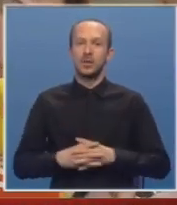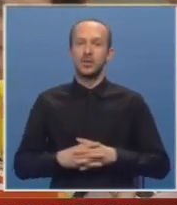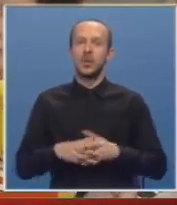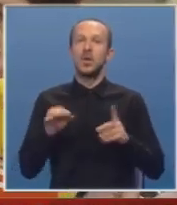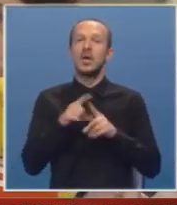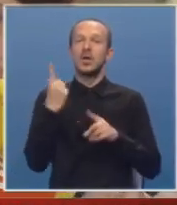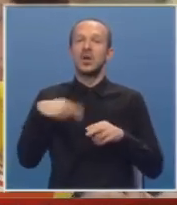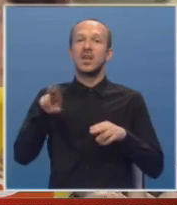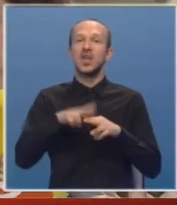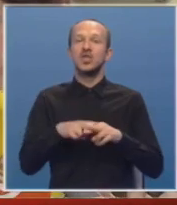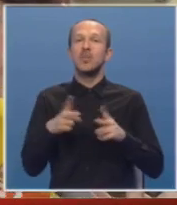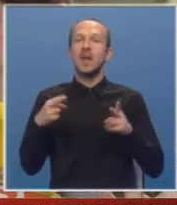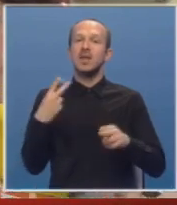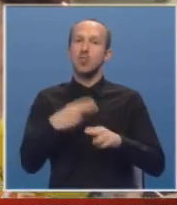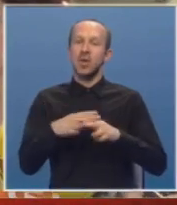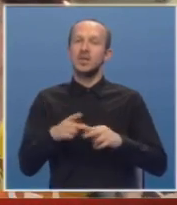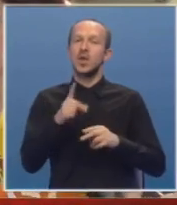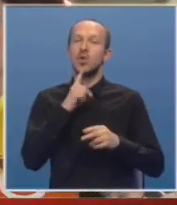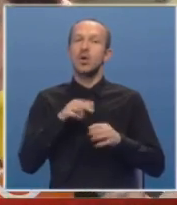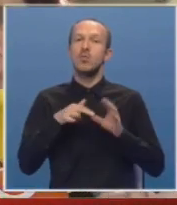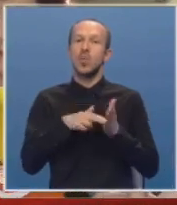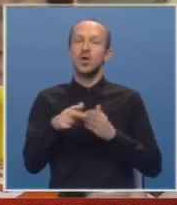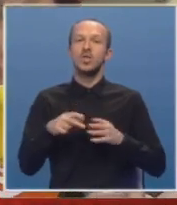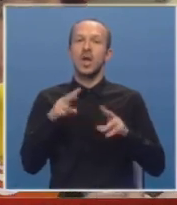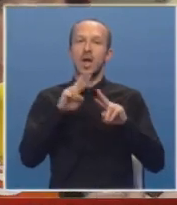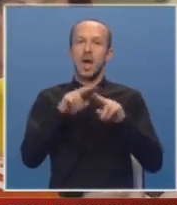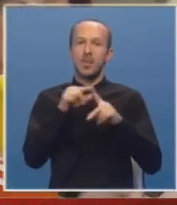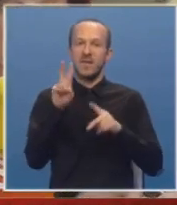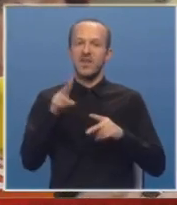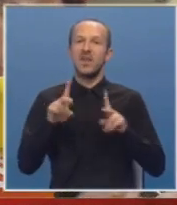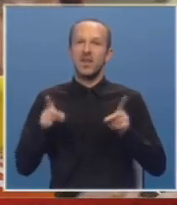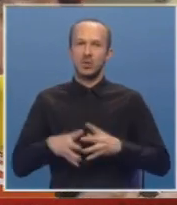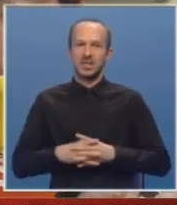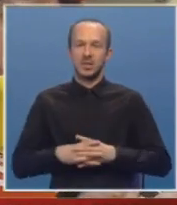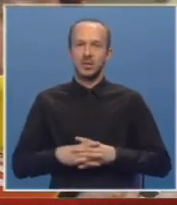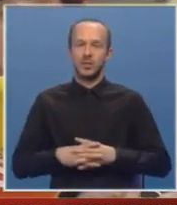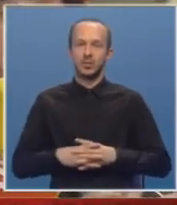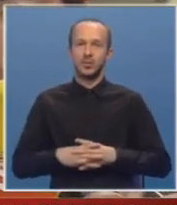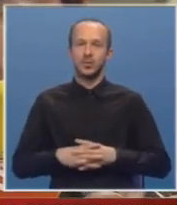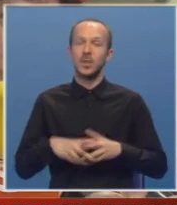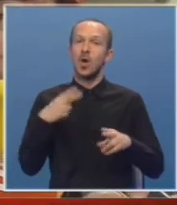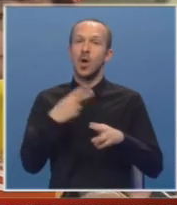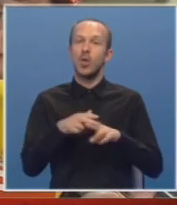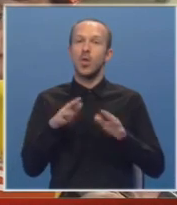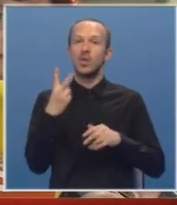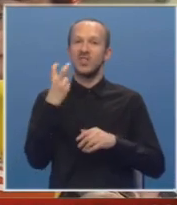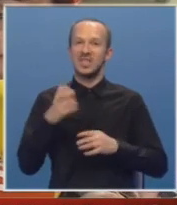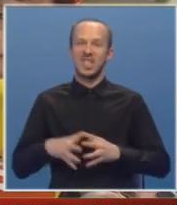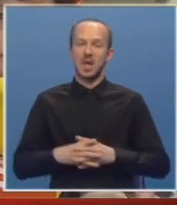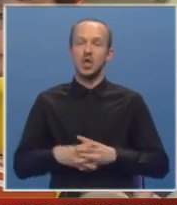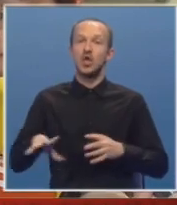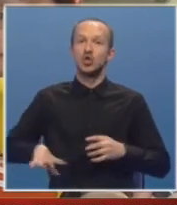jednog od najčešćih malignih bolesti koji pokreće HPV virus, oboli oko 200